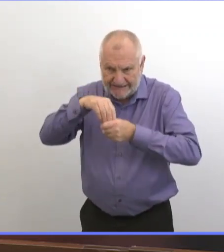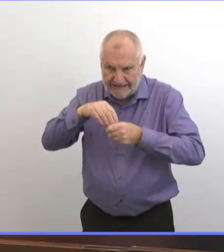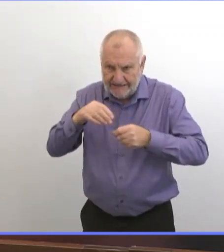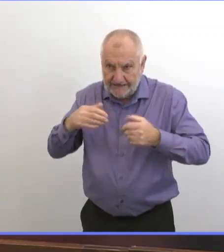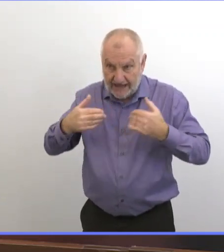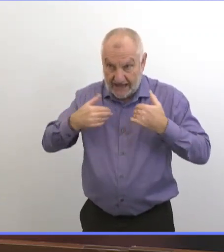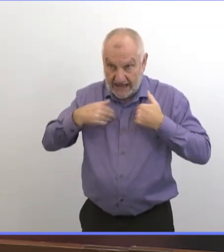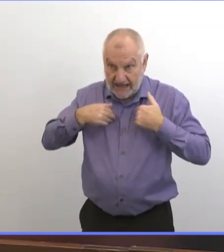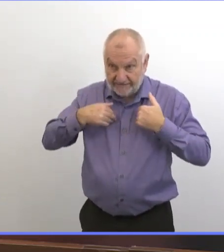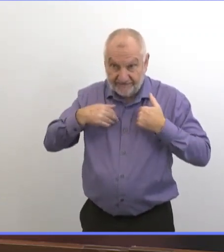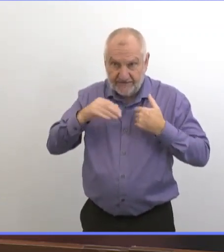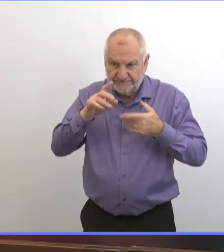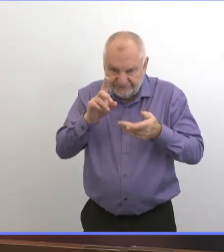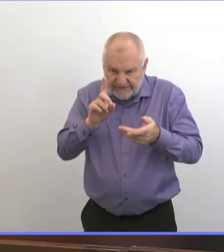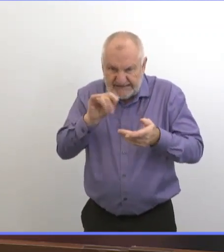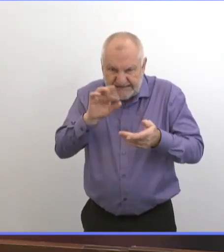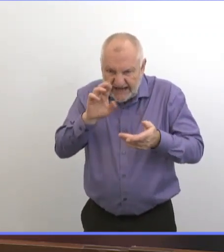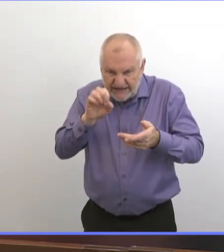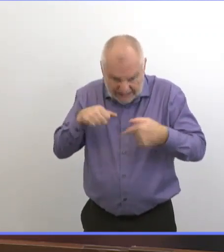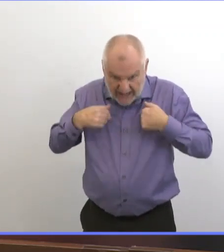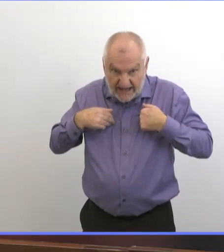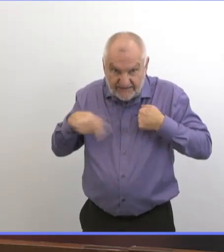des restes du virus.